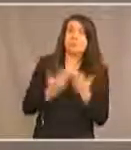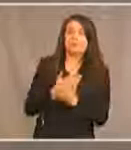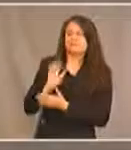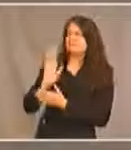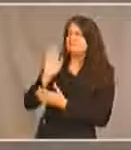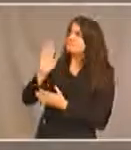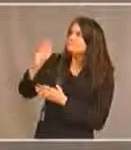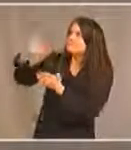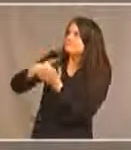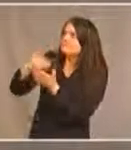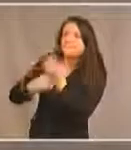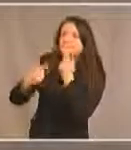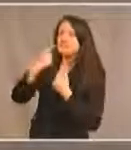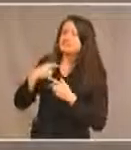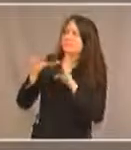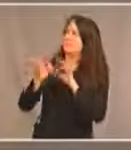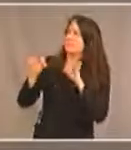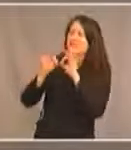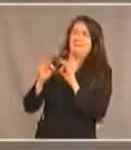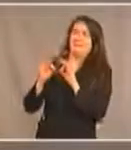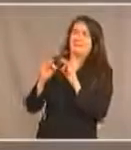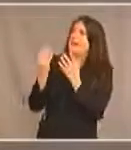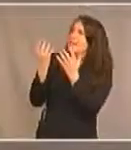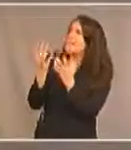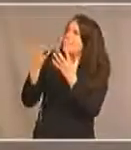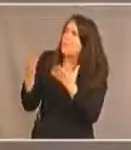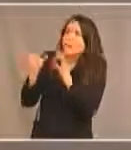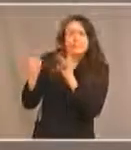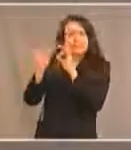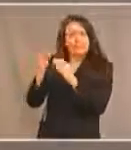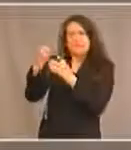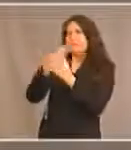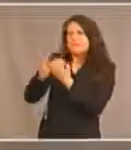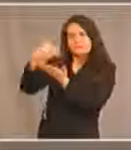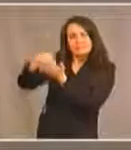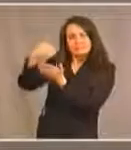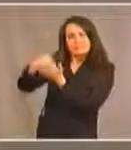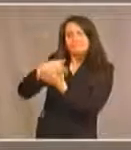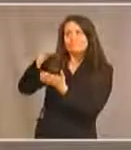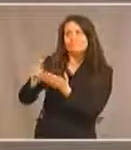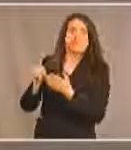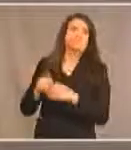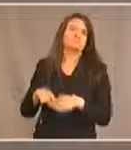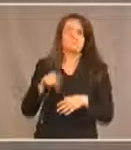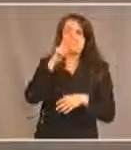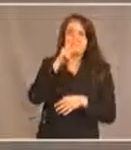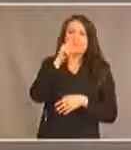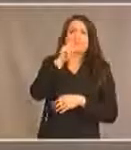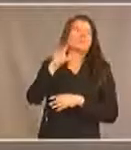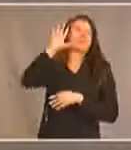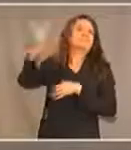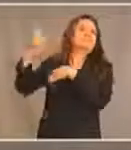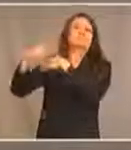est importante, leurs souhaits sont importants. On ne peut pas les